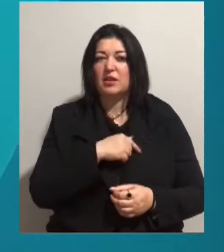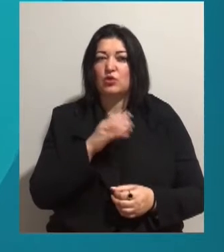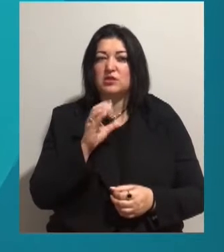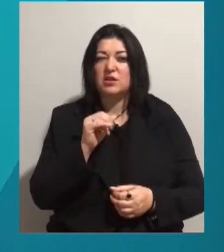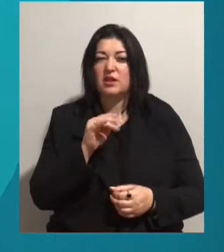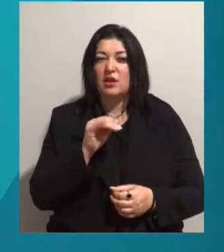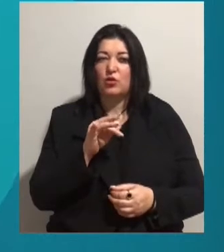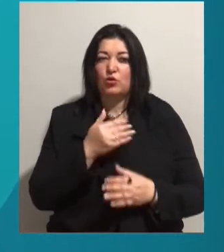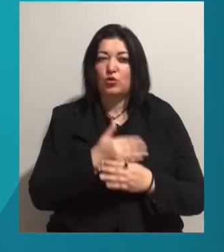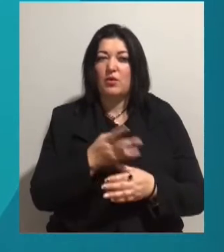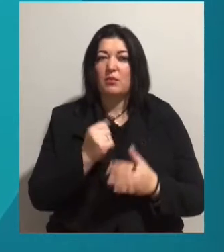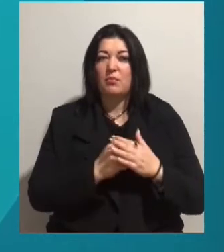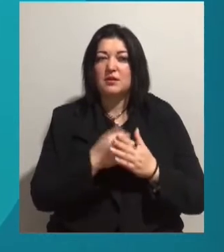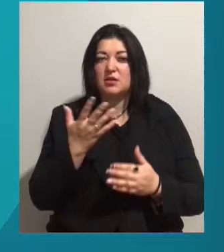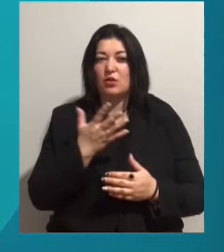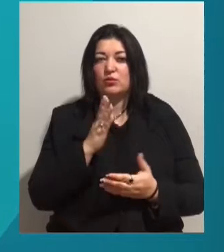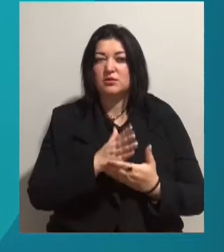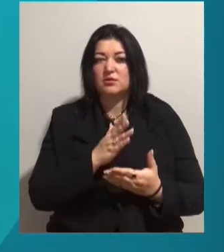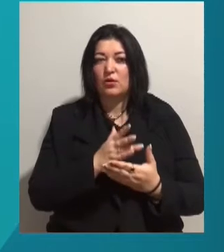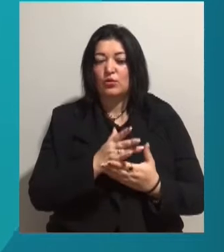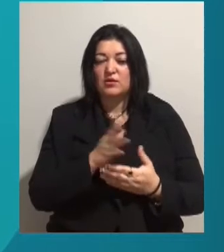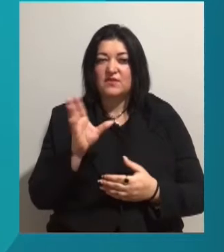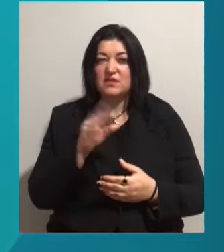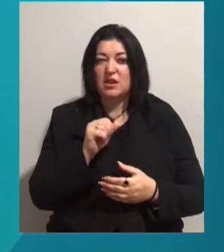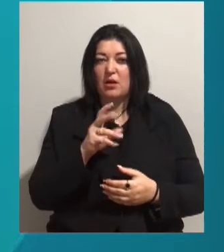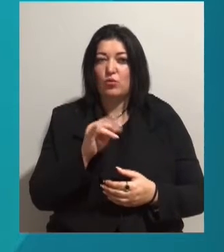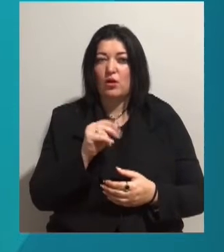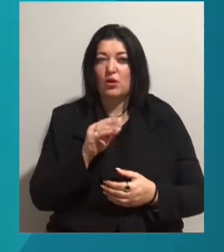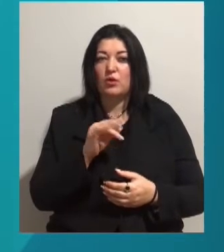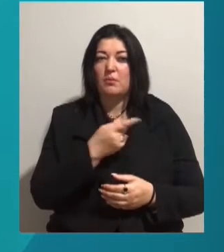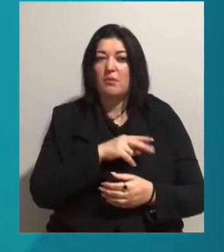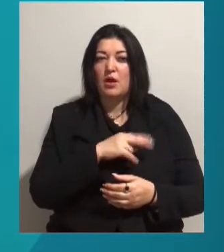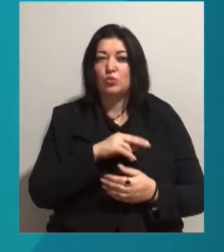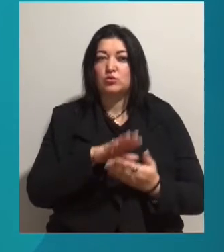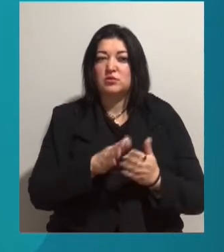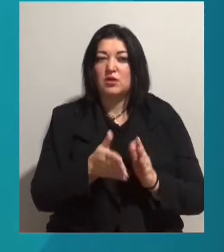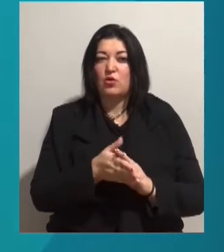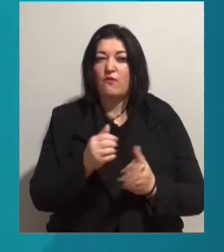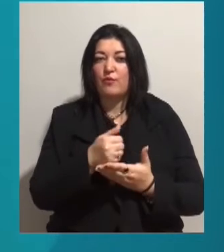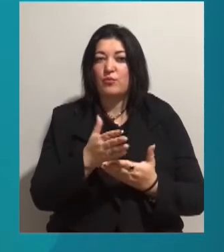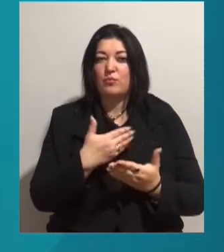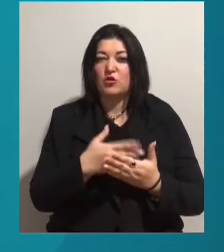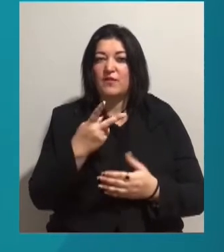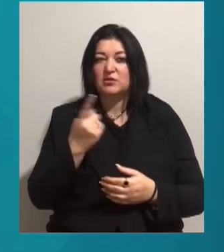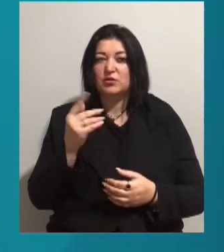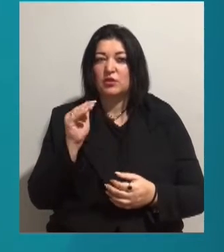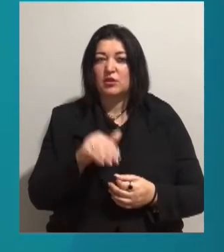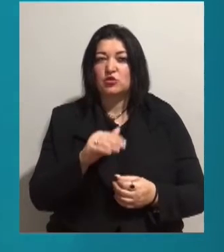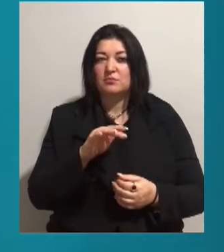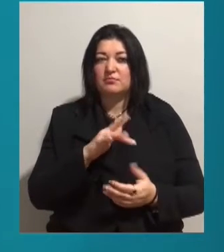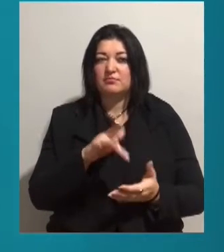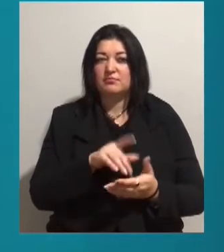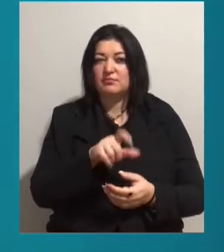на базі якого знаходяться дві амбулаторії. Медустанова обслуговує майже 21 тисячу містян і